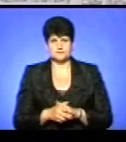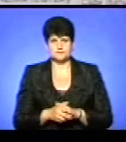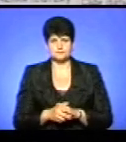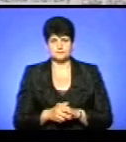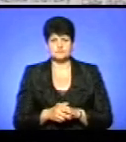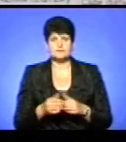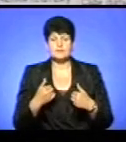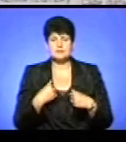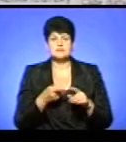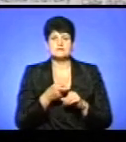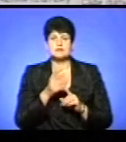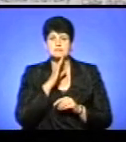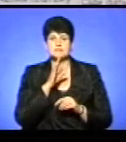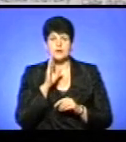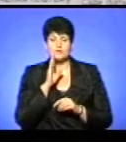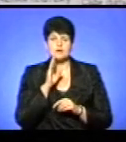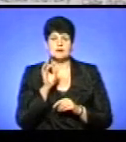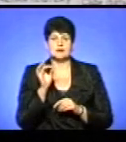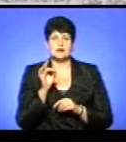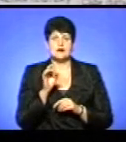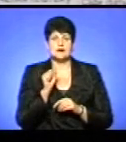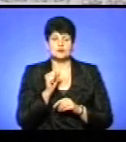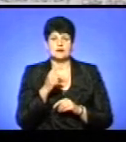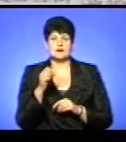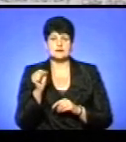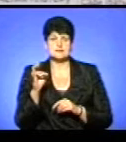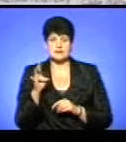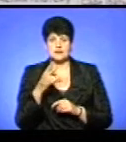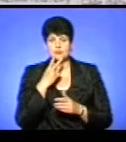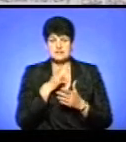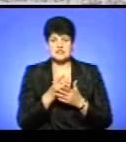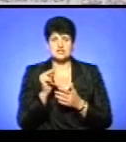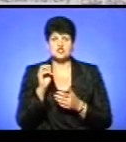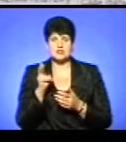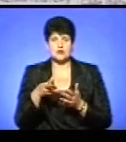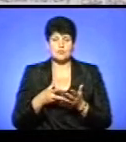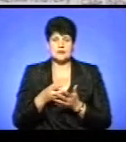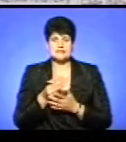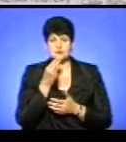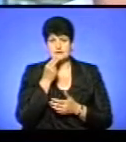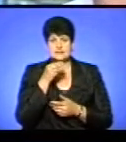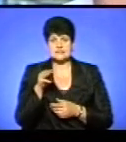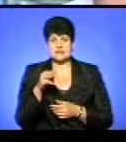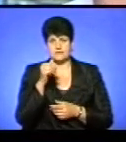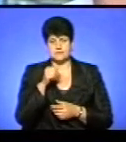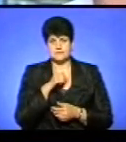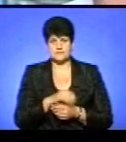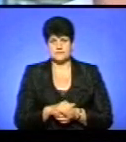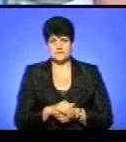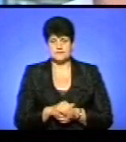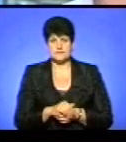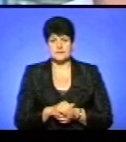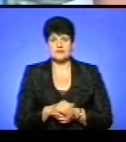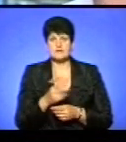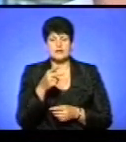Ми зв'язалися з матір'ю Рената Анною Хасан, яка показала нам чек оплати за харчування за травень. Вона не бачить